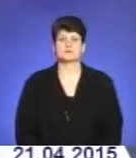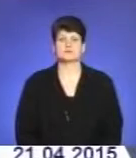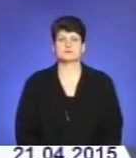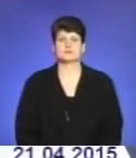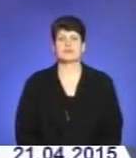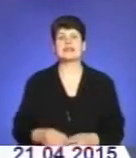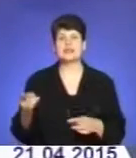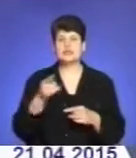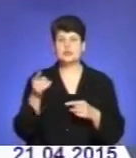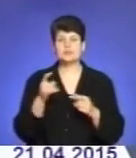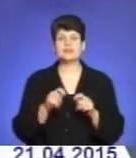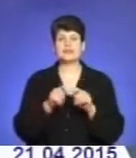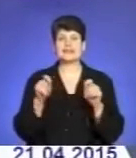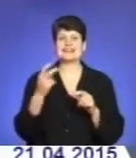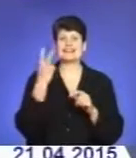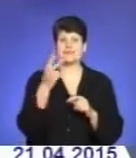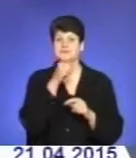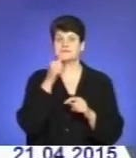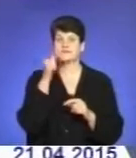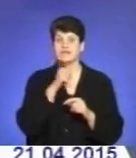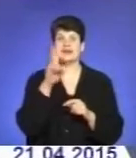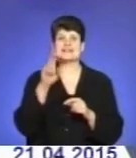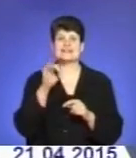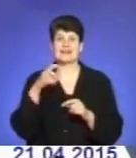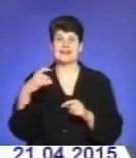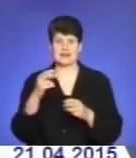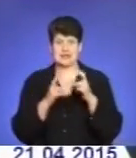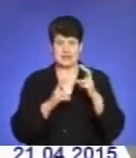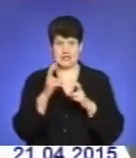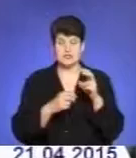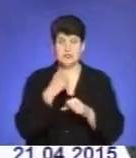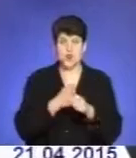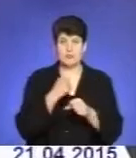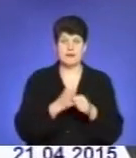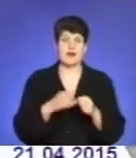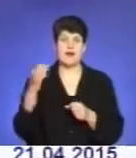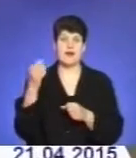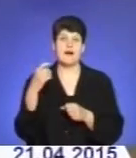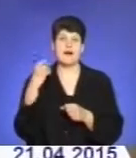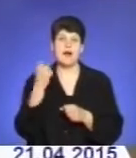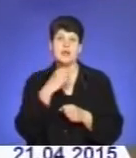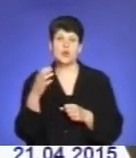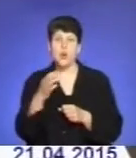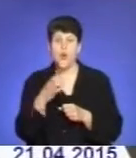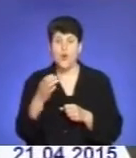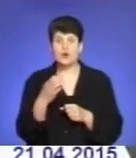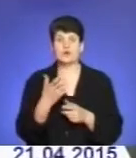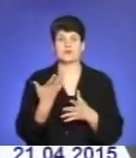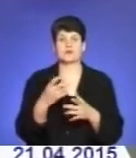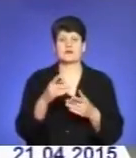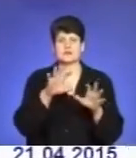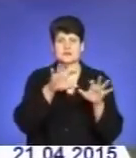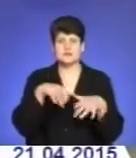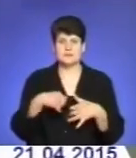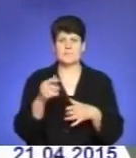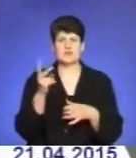На Тернопільщині викрили два підпільних цехи з виготовлення алкоголю. Під час обшуків виявлено та вилучено 440 літрів спирту, півтори тисячі пляшок